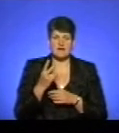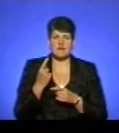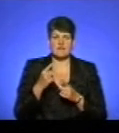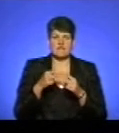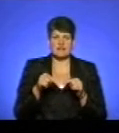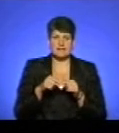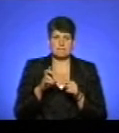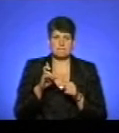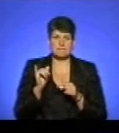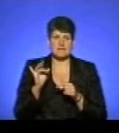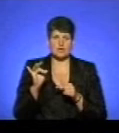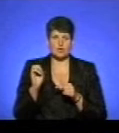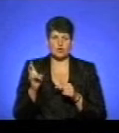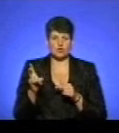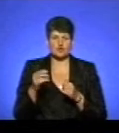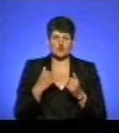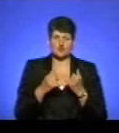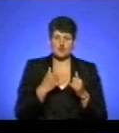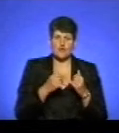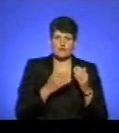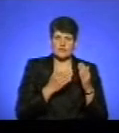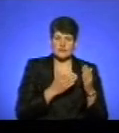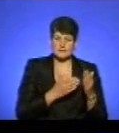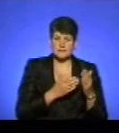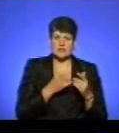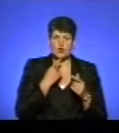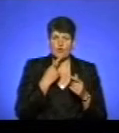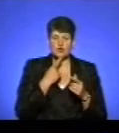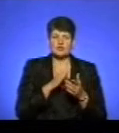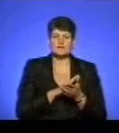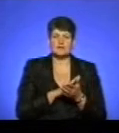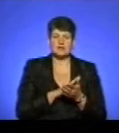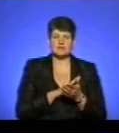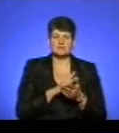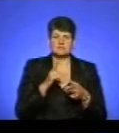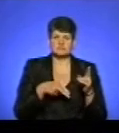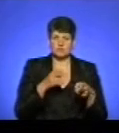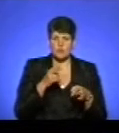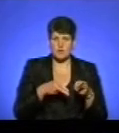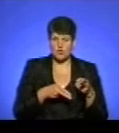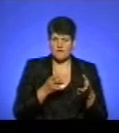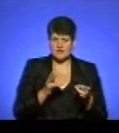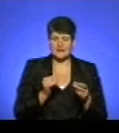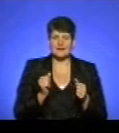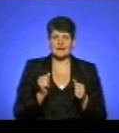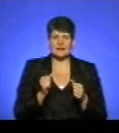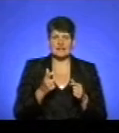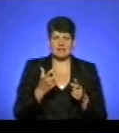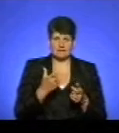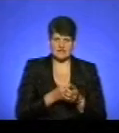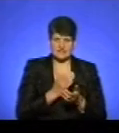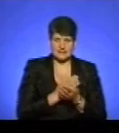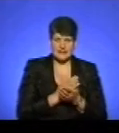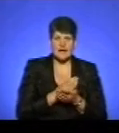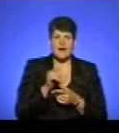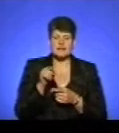цих собак, і жовті, які говорять, що вона стерилізована і провакцинована, а ті